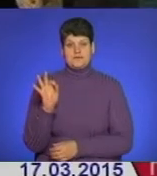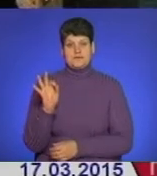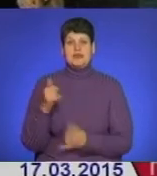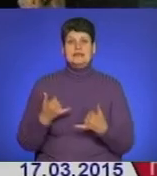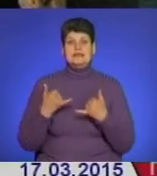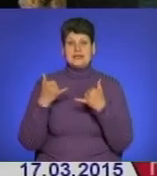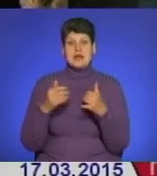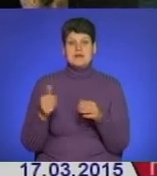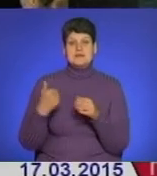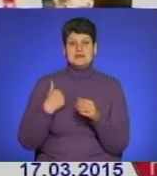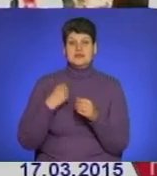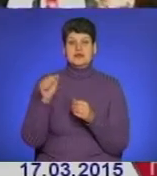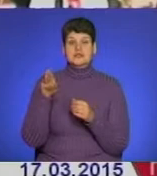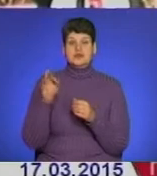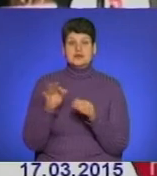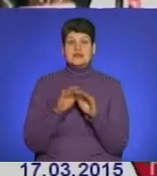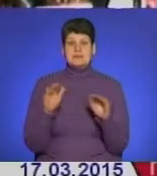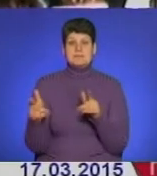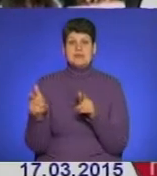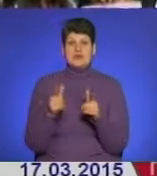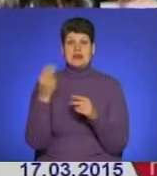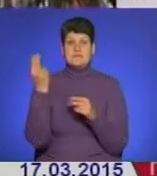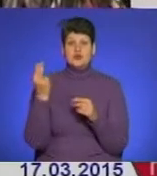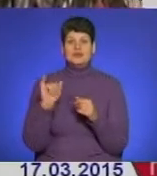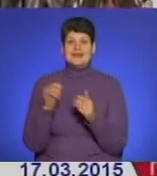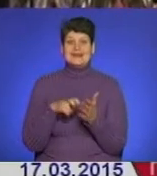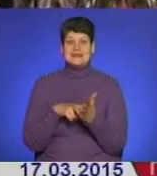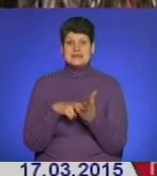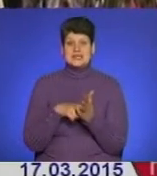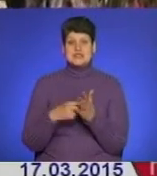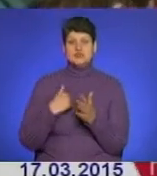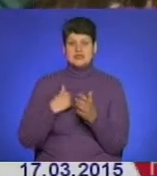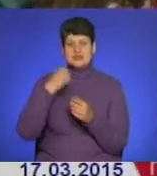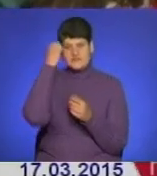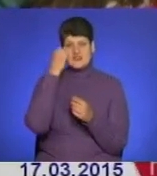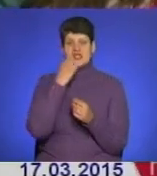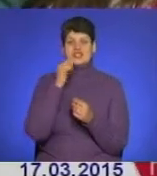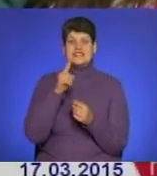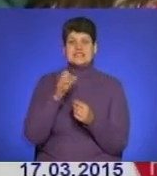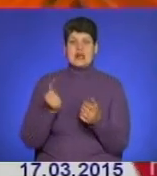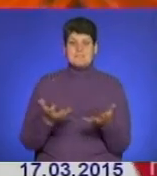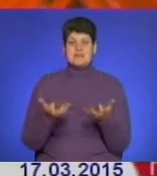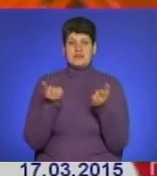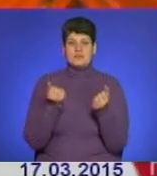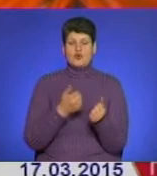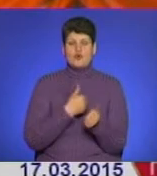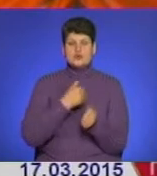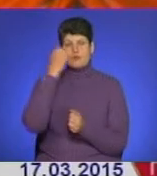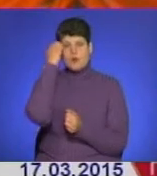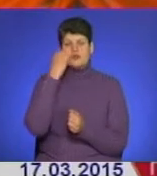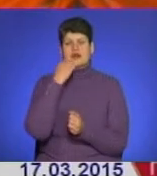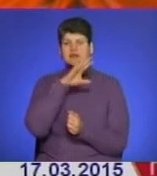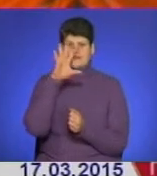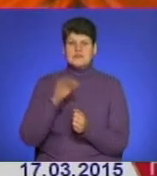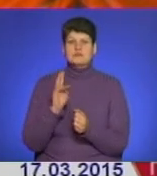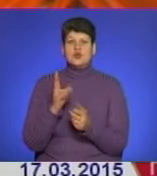антитерористичної операції діти підготували малюнки та листи. Солдати вдячні за підтримку. Хочемо подякувати всім,